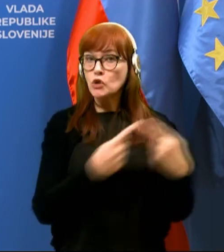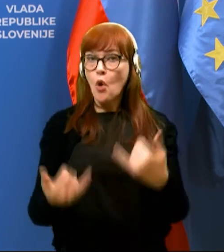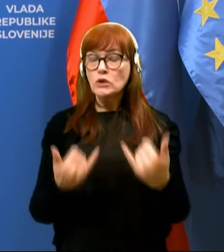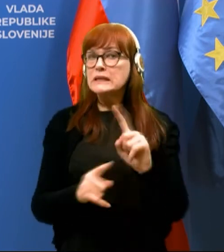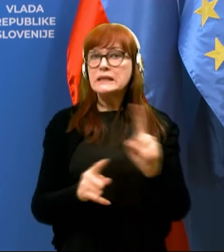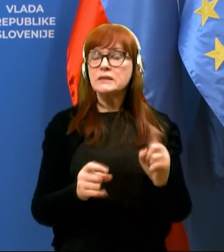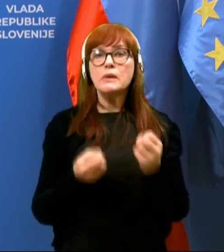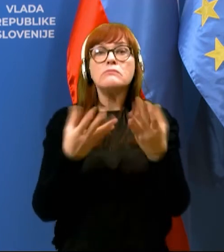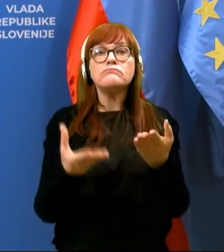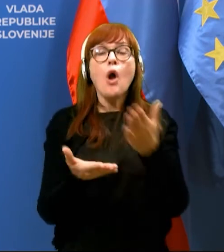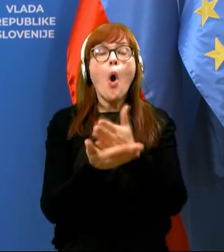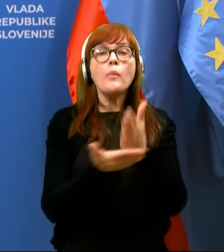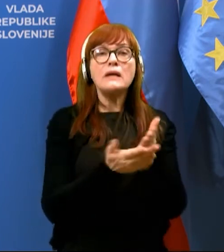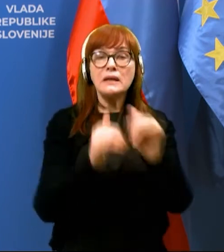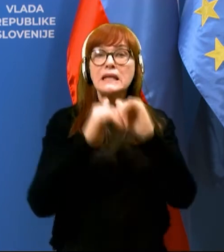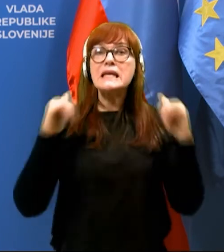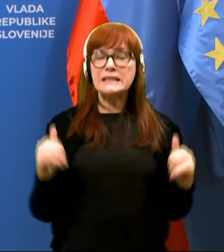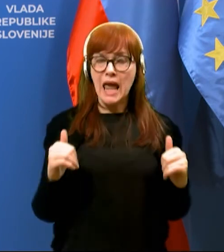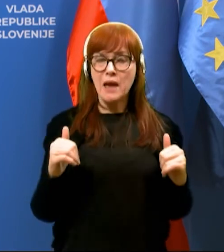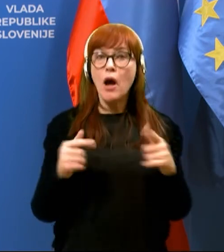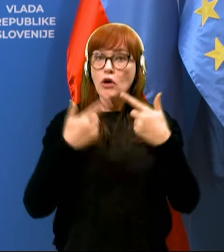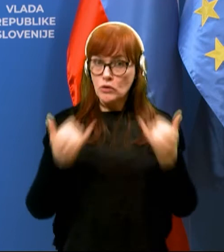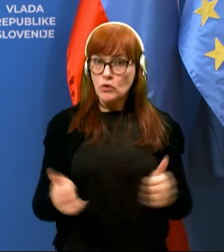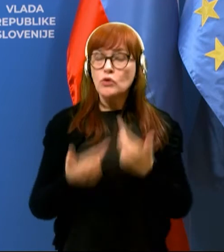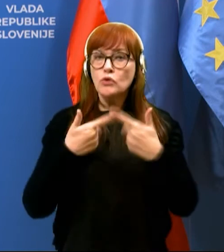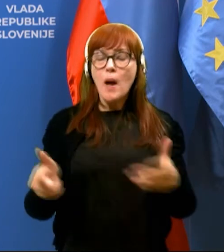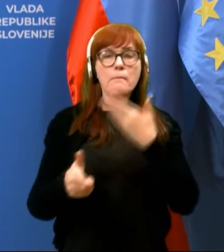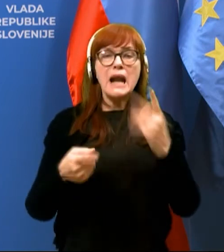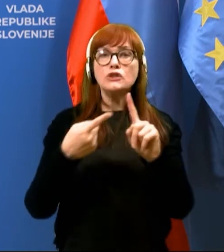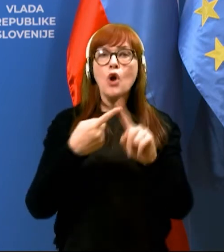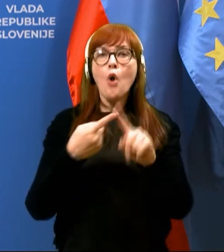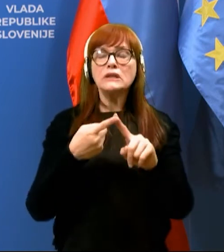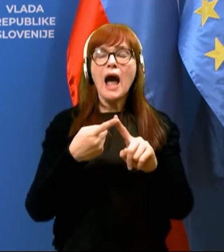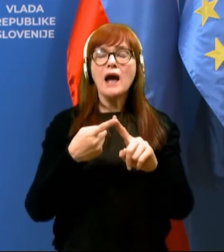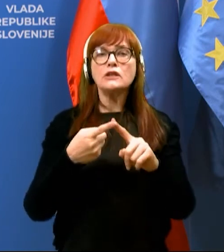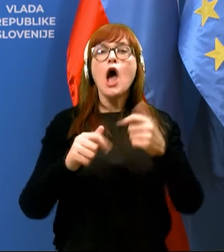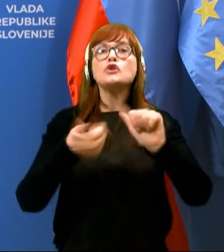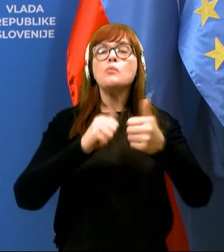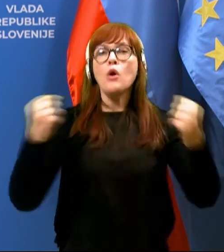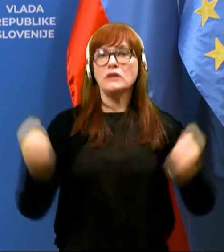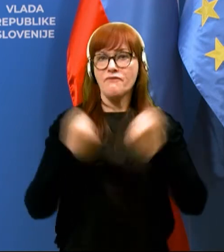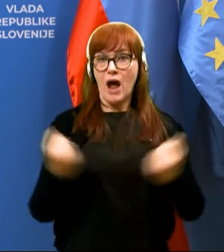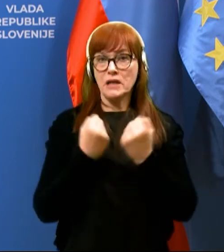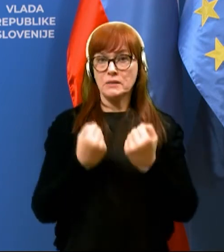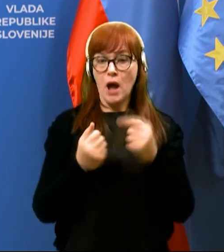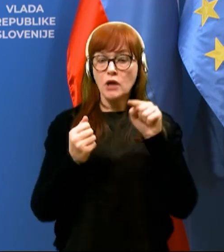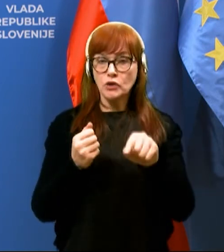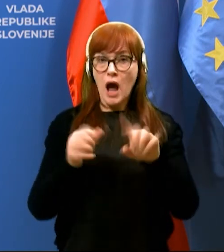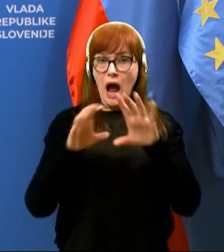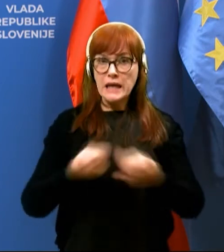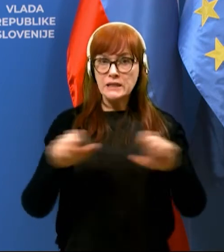opredeleni med izjemami, ponovno se torej dovoljuje brezkontaktna športna vadba. Ta se izvaja